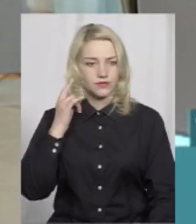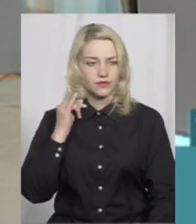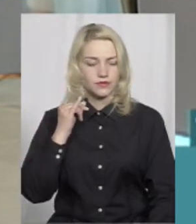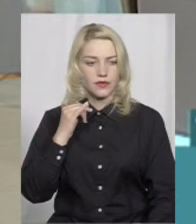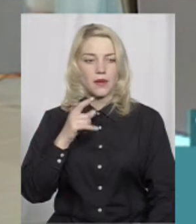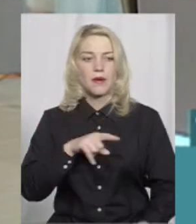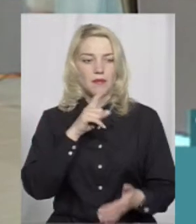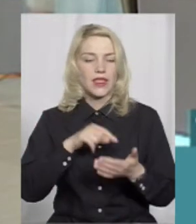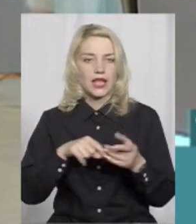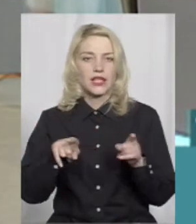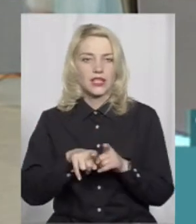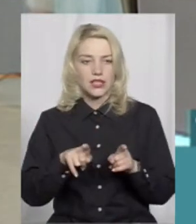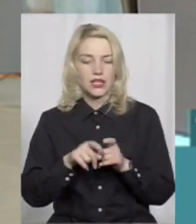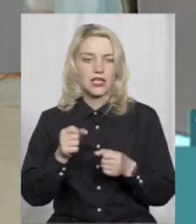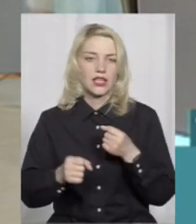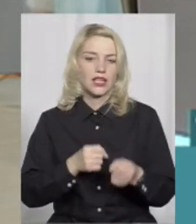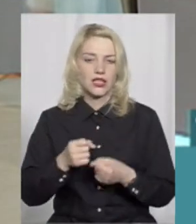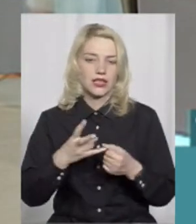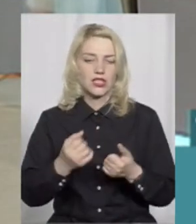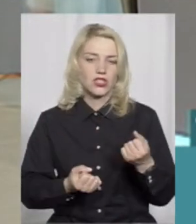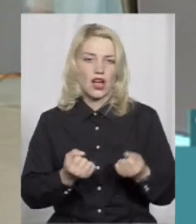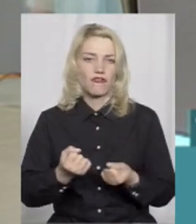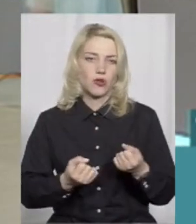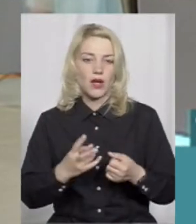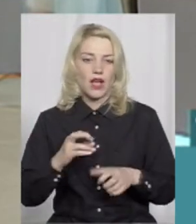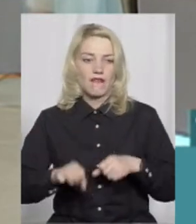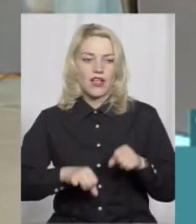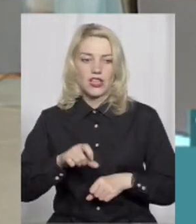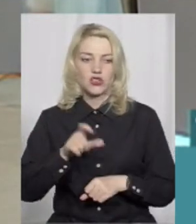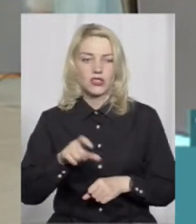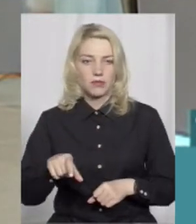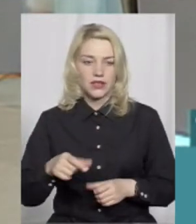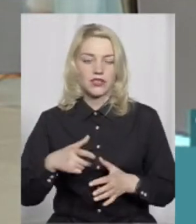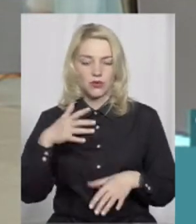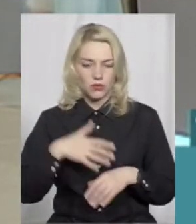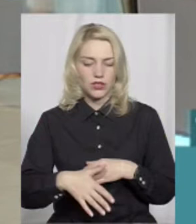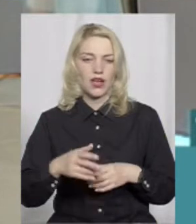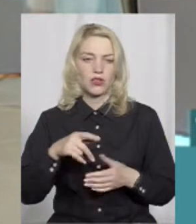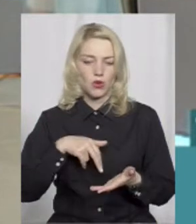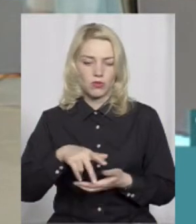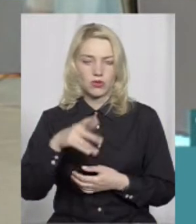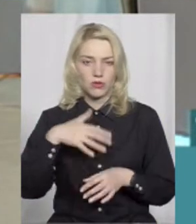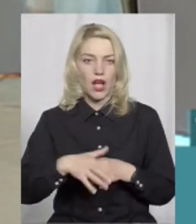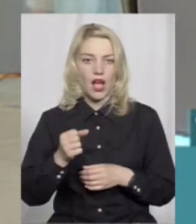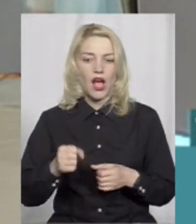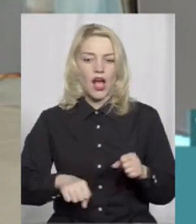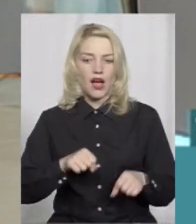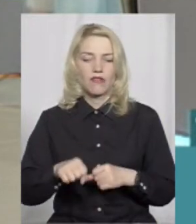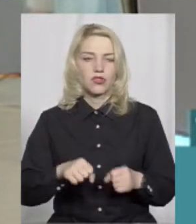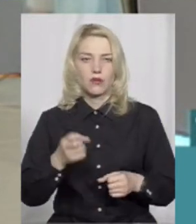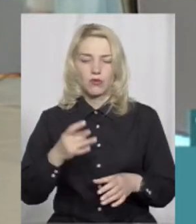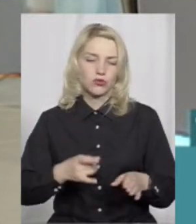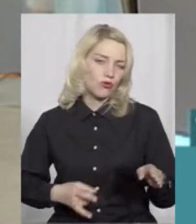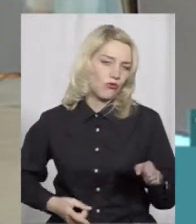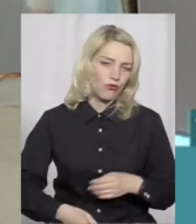Питання таке, от їдеш на автомобілі, і от велосипедиси, ну пішоход зрозуміло, він переходить. А велосипедиси просто